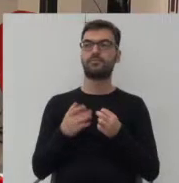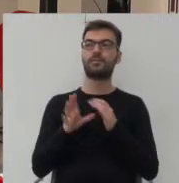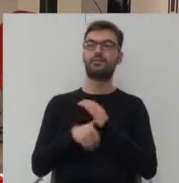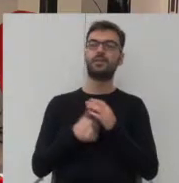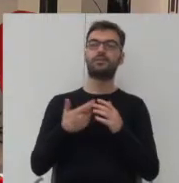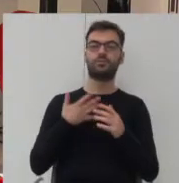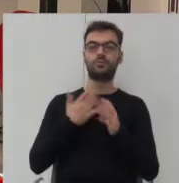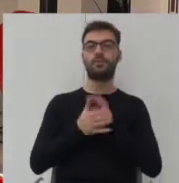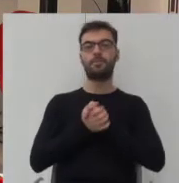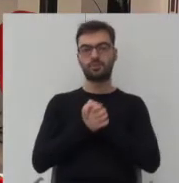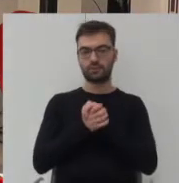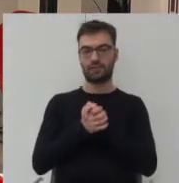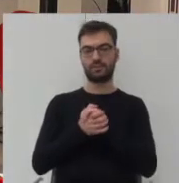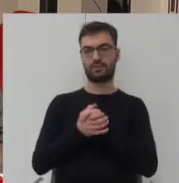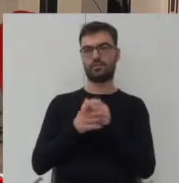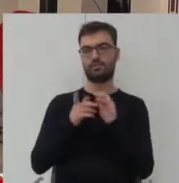przyjazne dla ludzi.